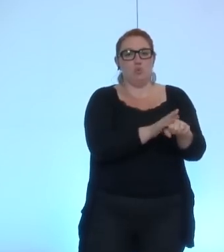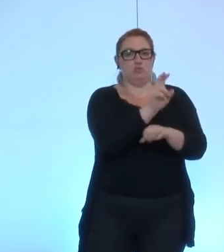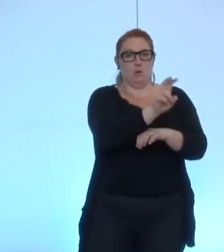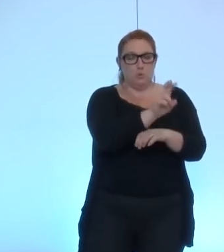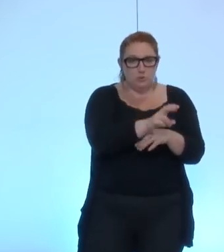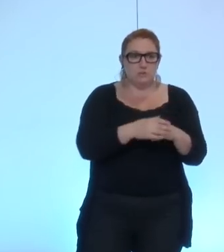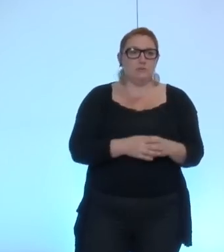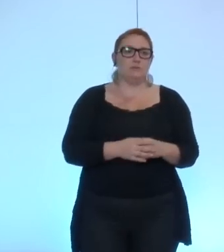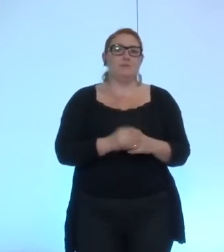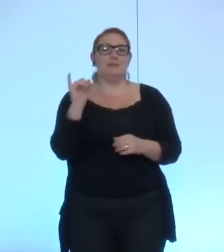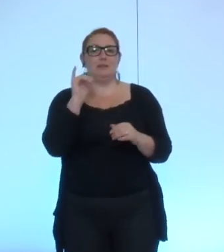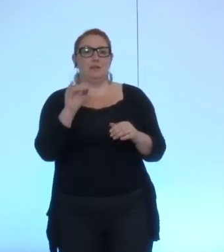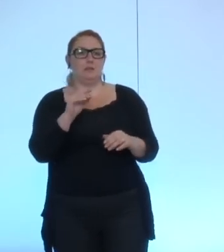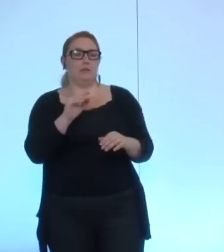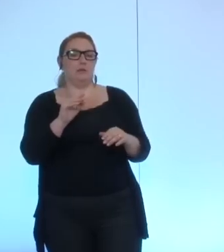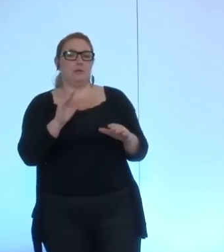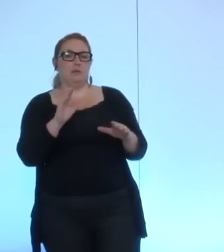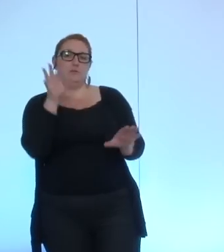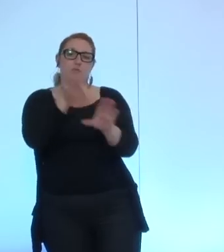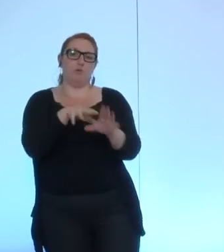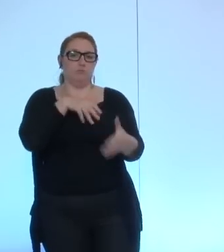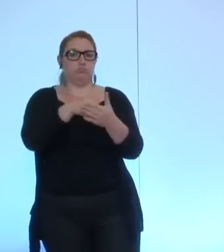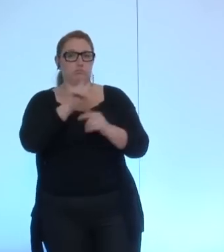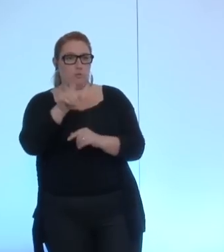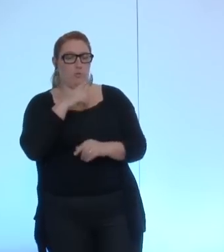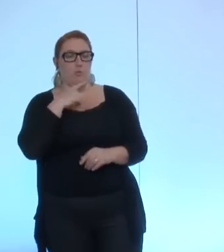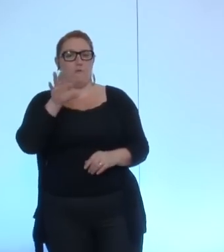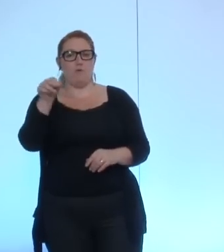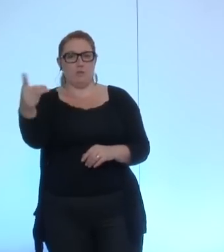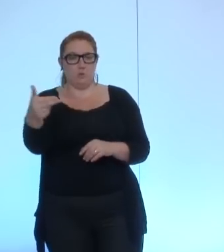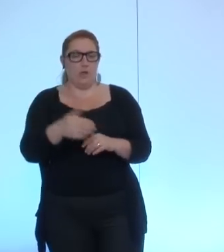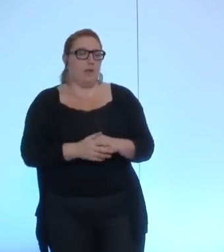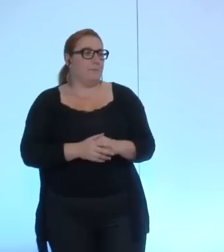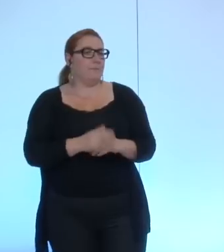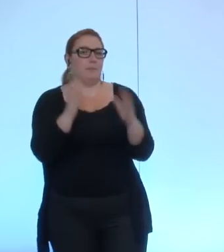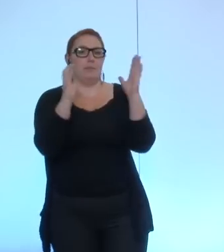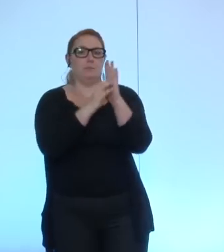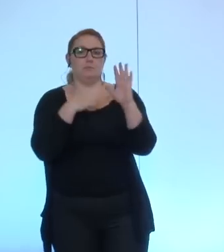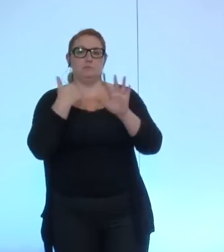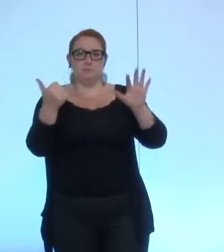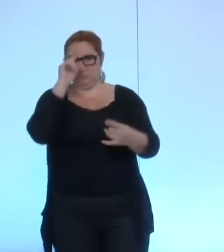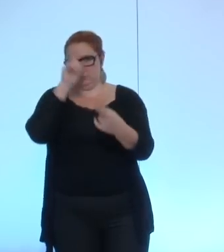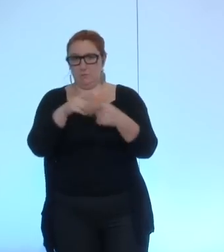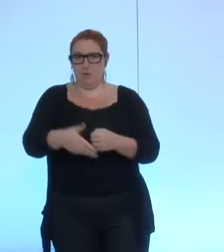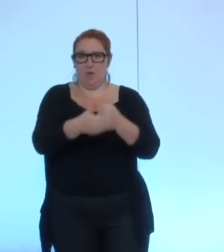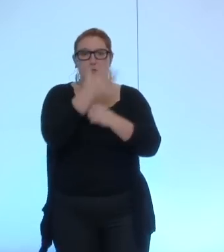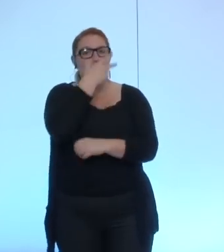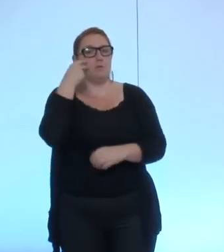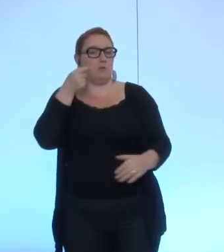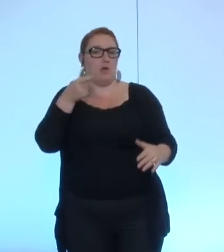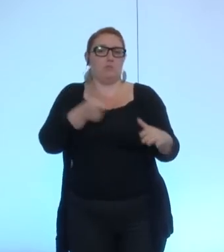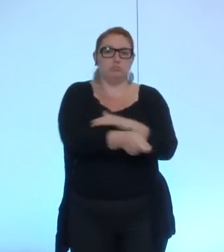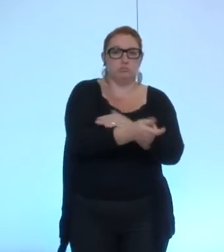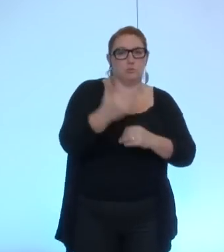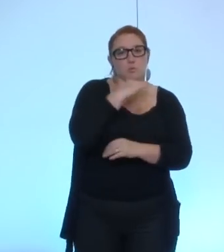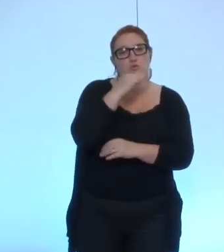écologistes qui ne prend pas part au vote le front national cette délibération numéro 6 sur l'aide humanitaire d'urgence aux populations civiles de la